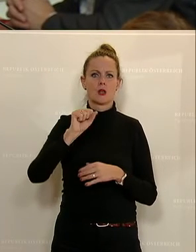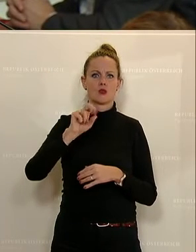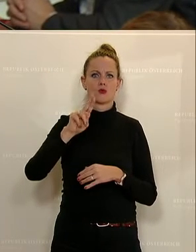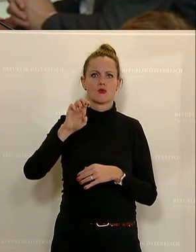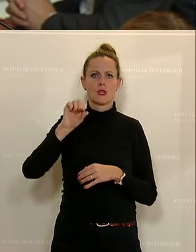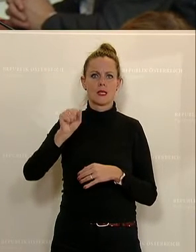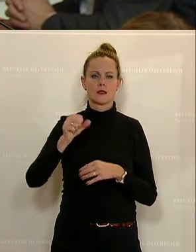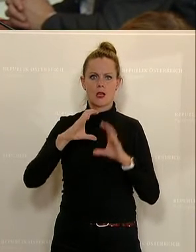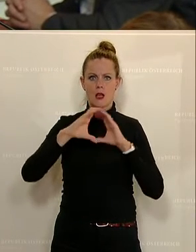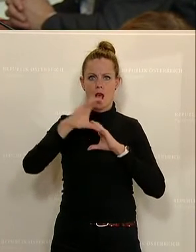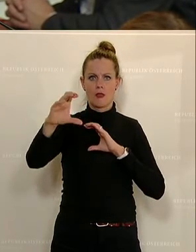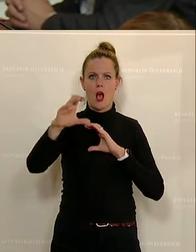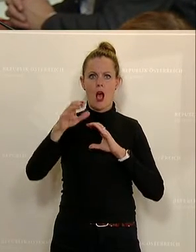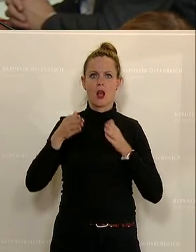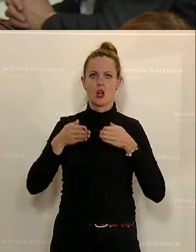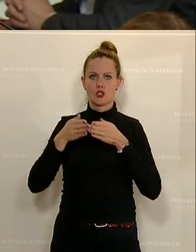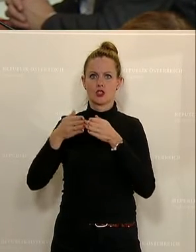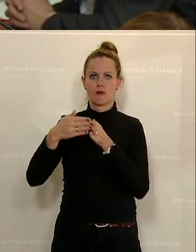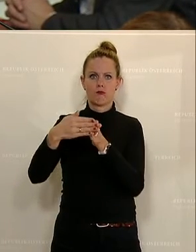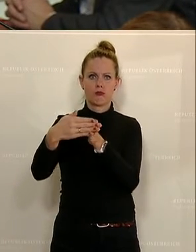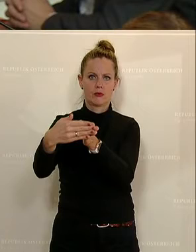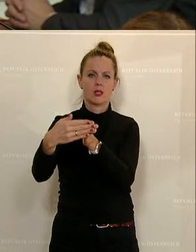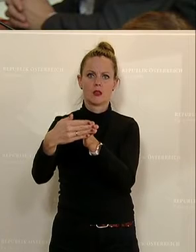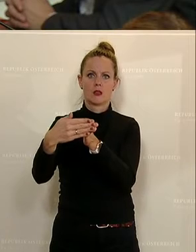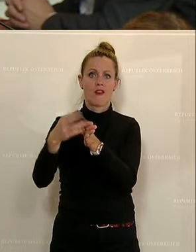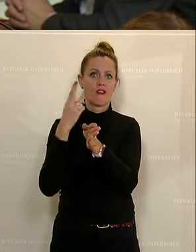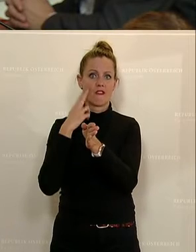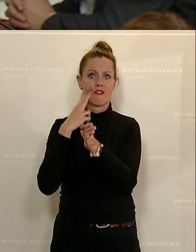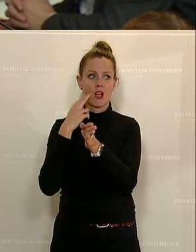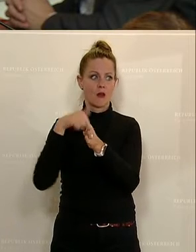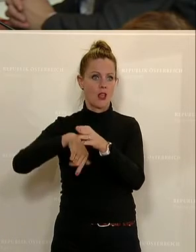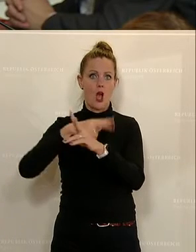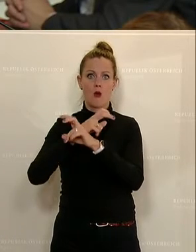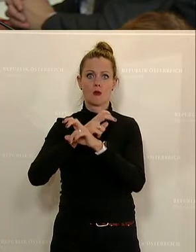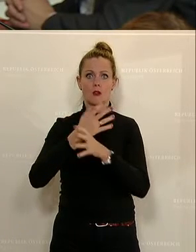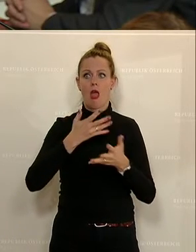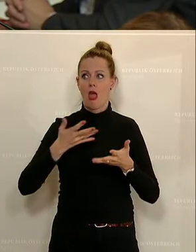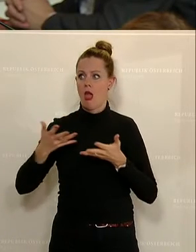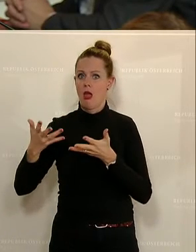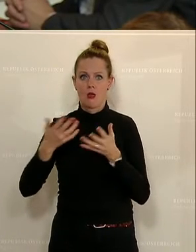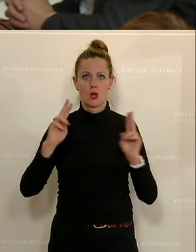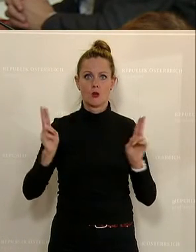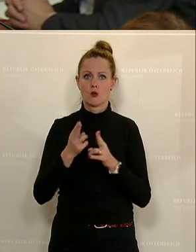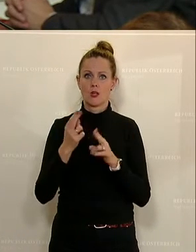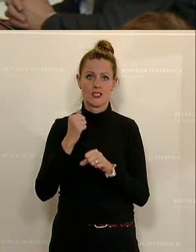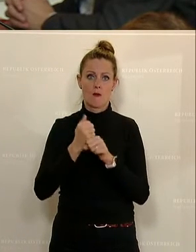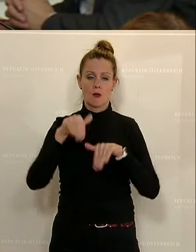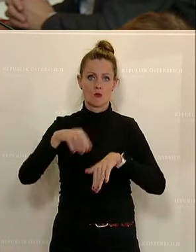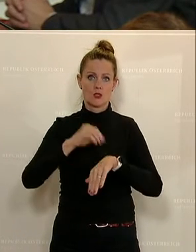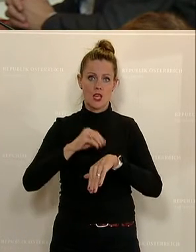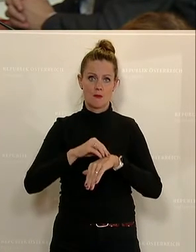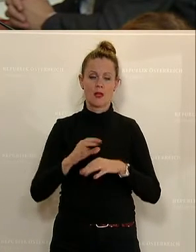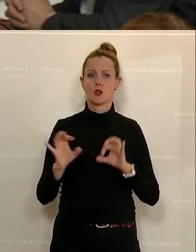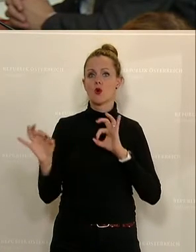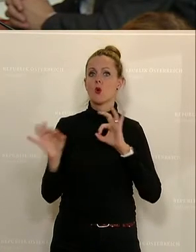dazu führt, dass unbeteiligte Firmen sozusagen in Österreich Kurzarbeit anmelden. Oder wenn wir